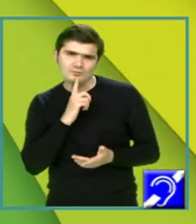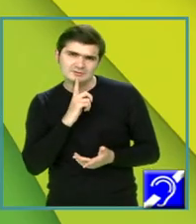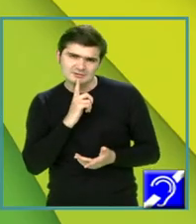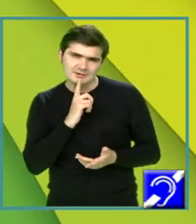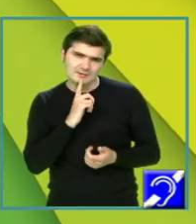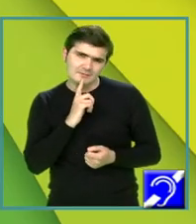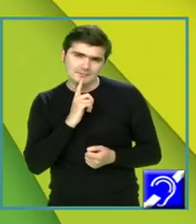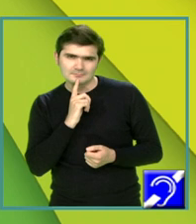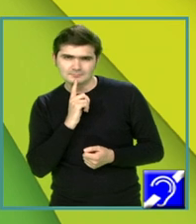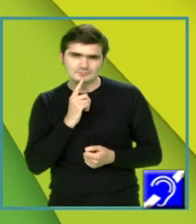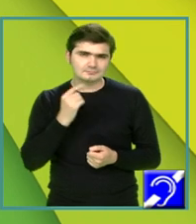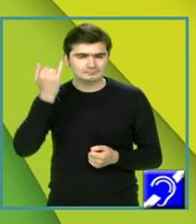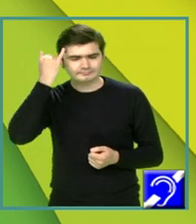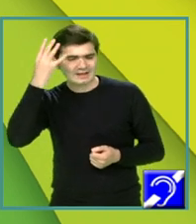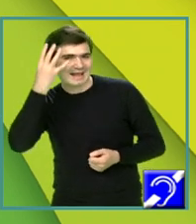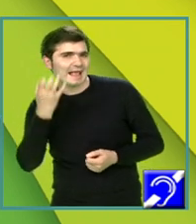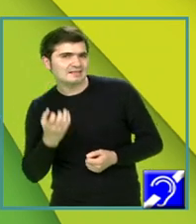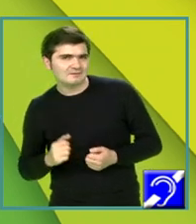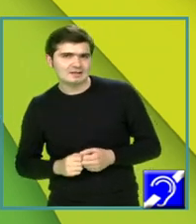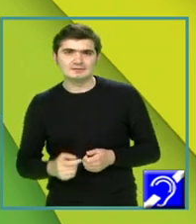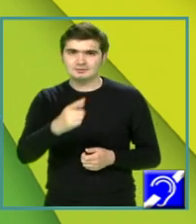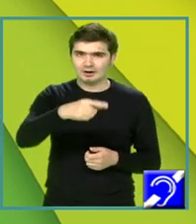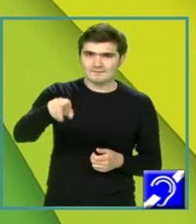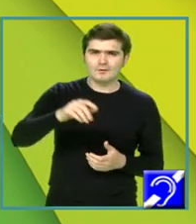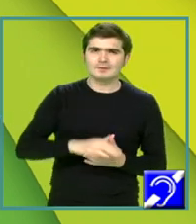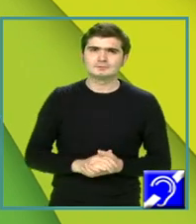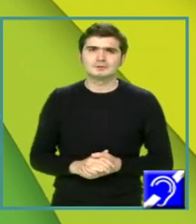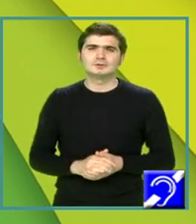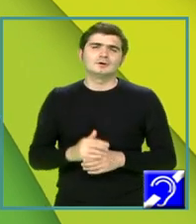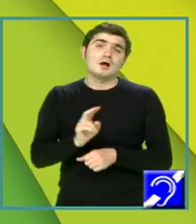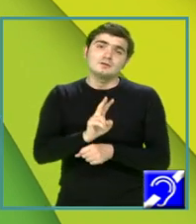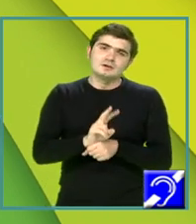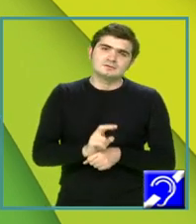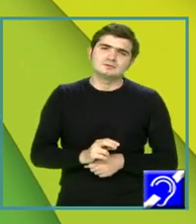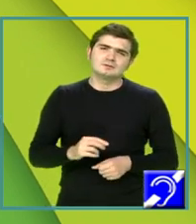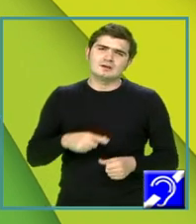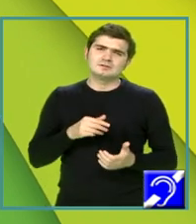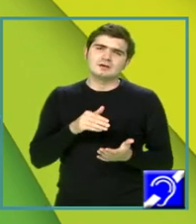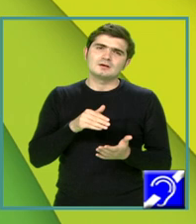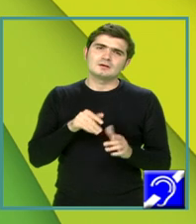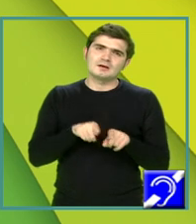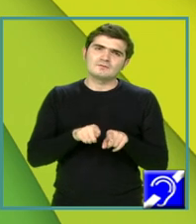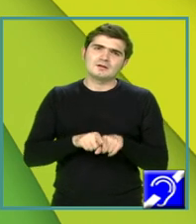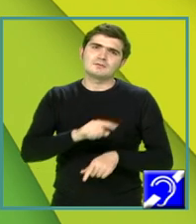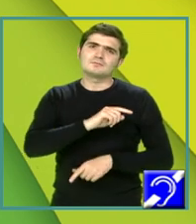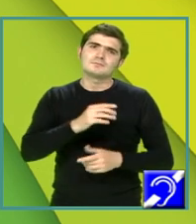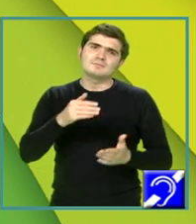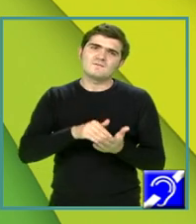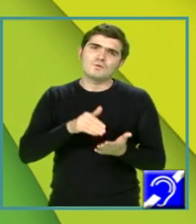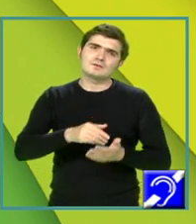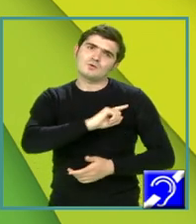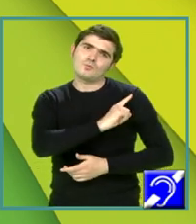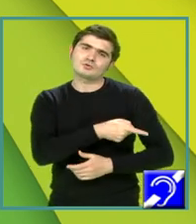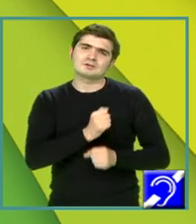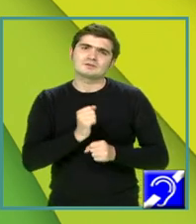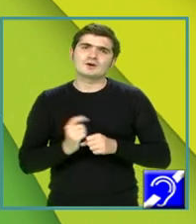creativitate din partea voastră, atenție și, bineînțeles, capacitatea de a face conexiuni. Explică